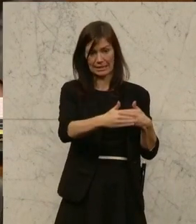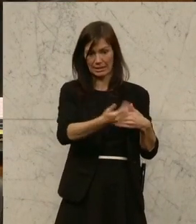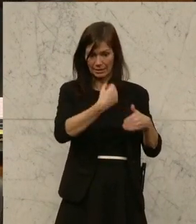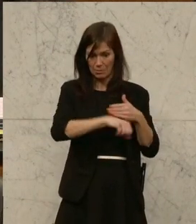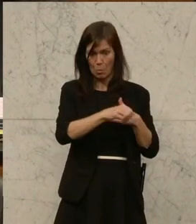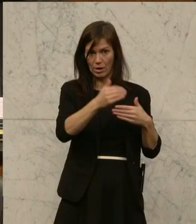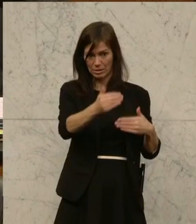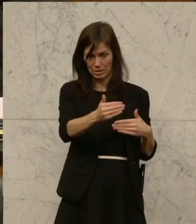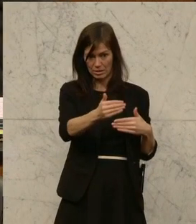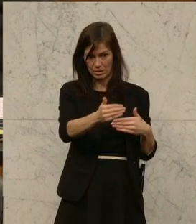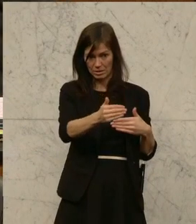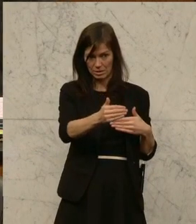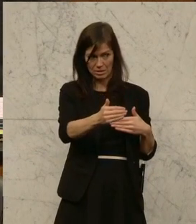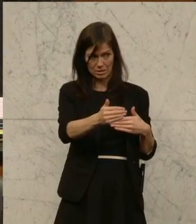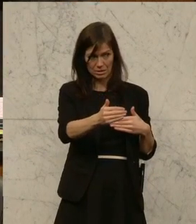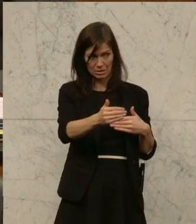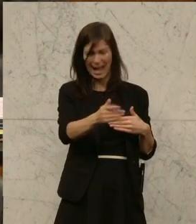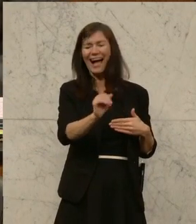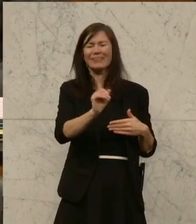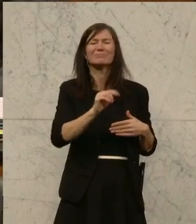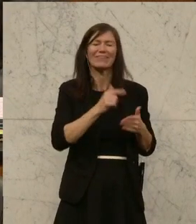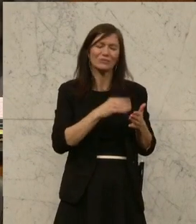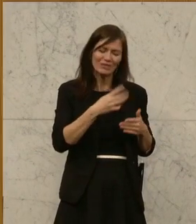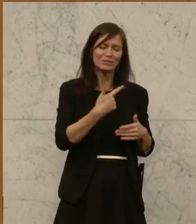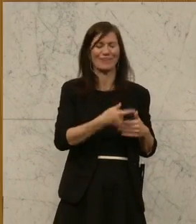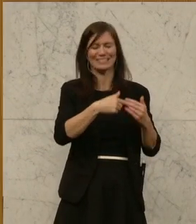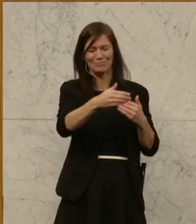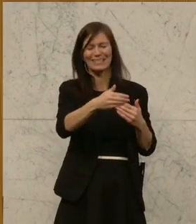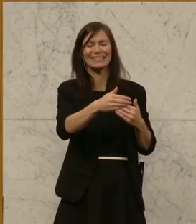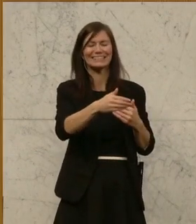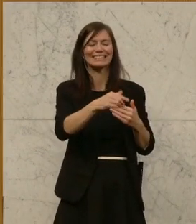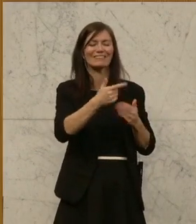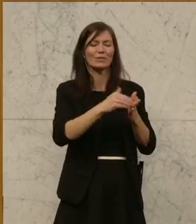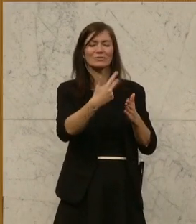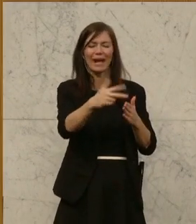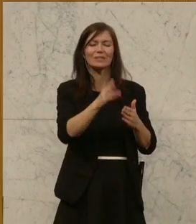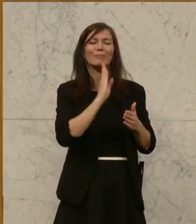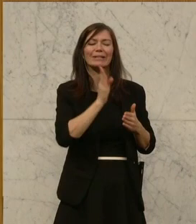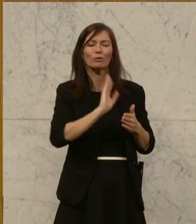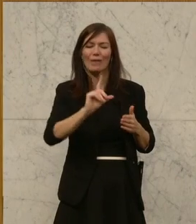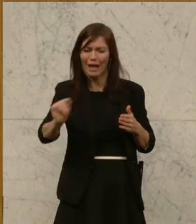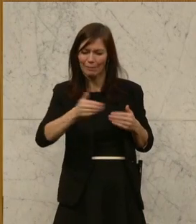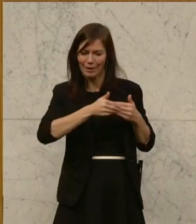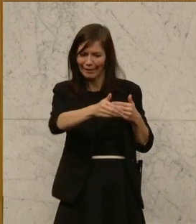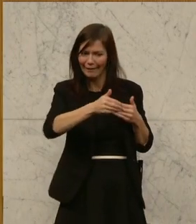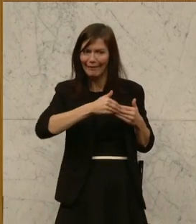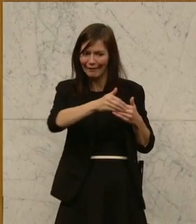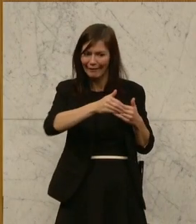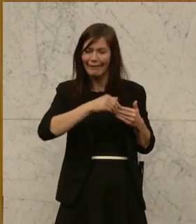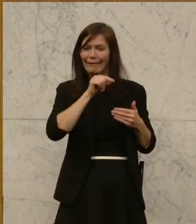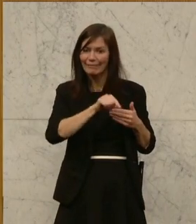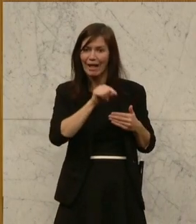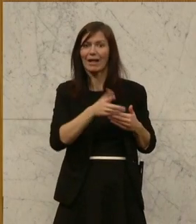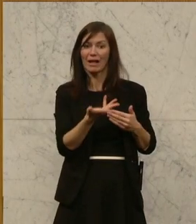davon ein Sechstel, weil es zwei Monate sind, die betroffen sind, gehen